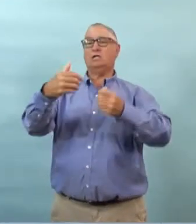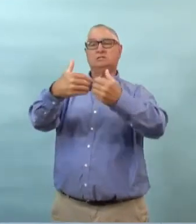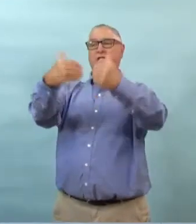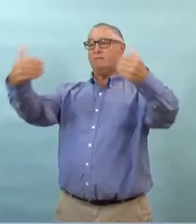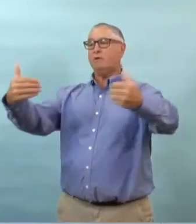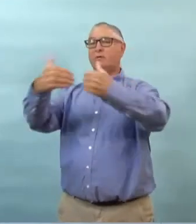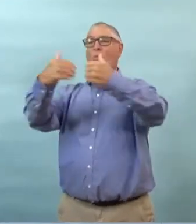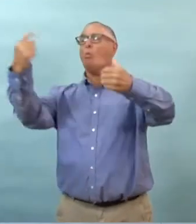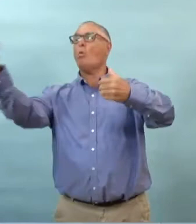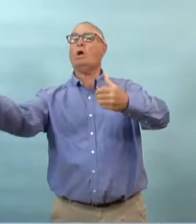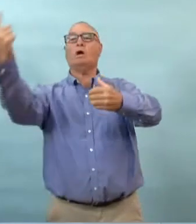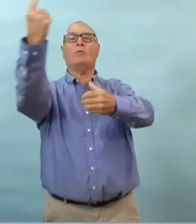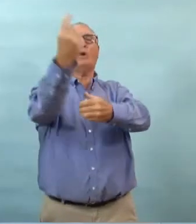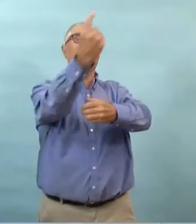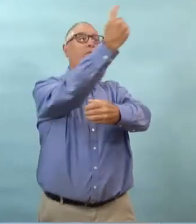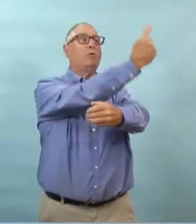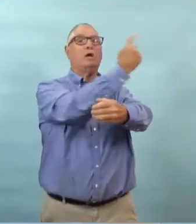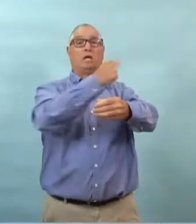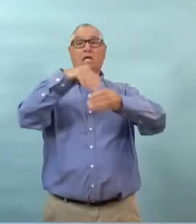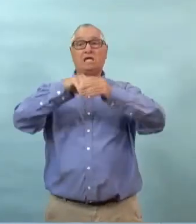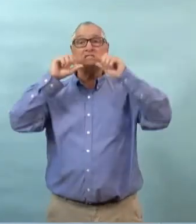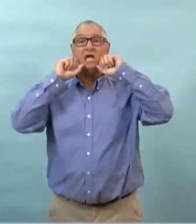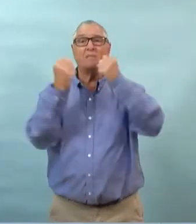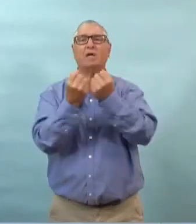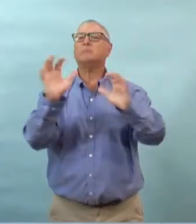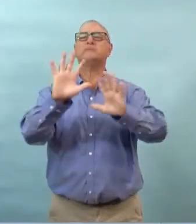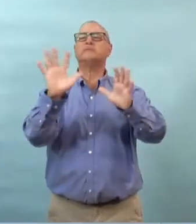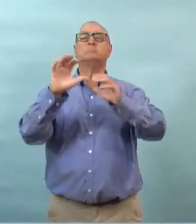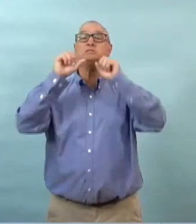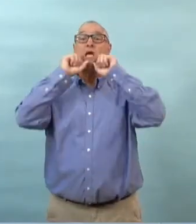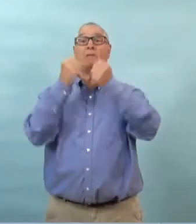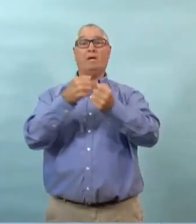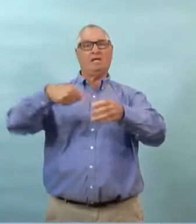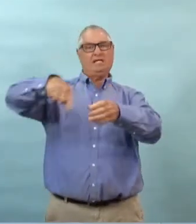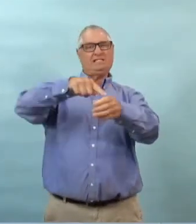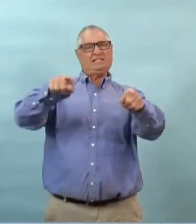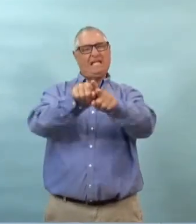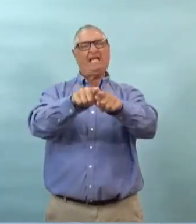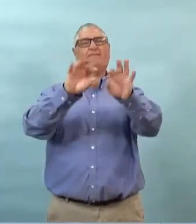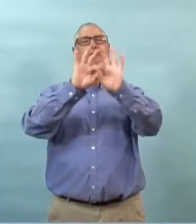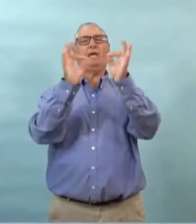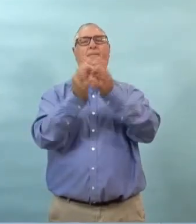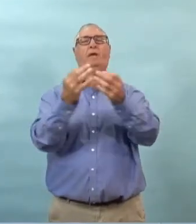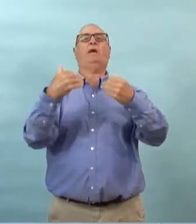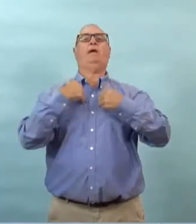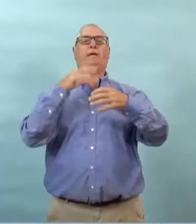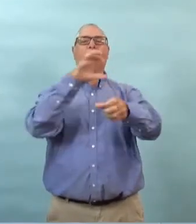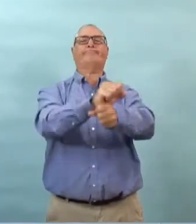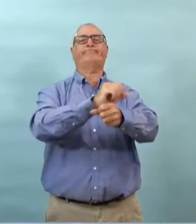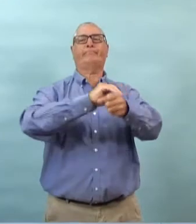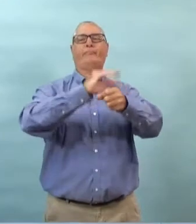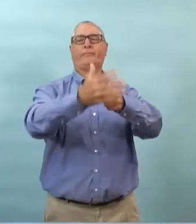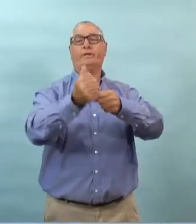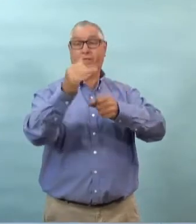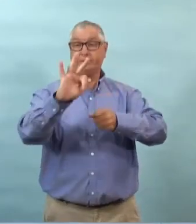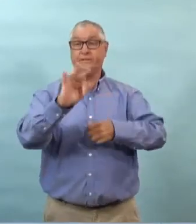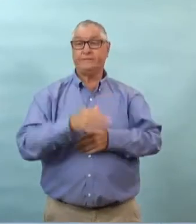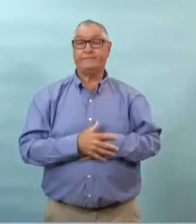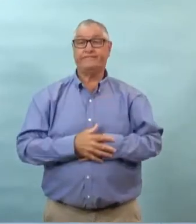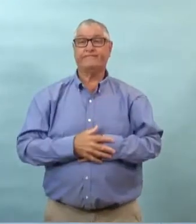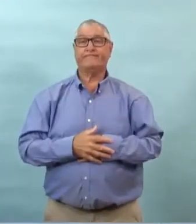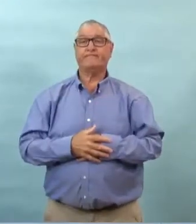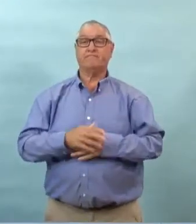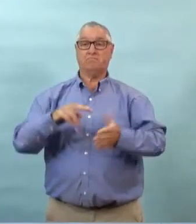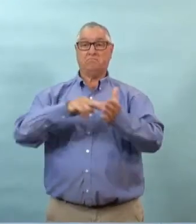on ne parle pas de cas qui sont isolés ce sont tous des cas liés les uns aux autres donc sur cette base